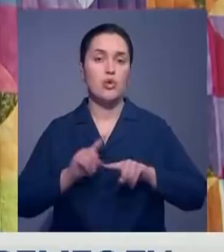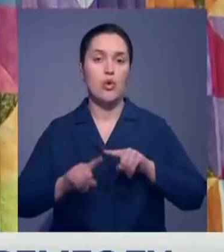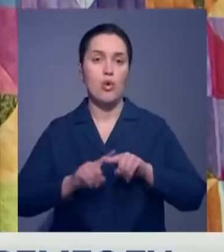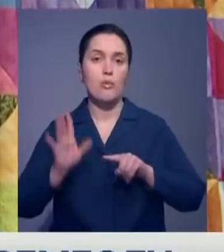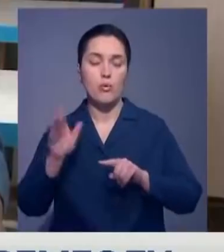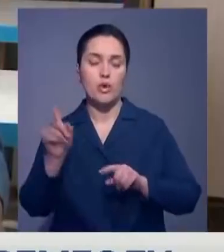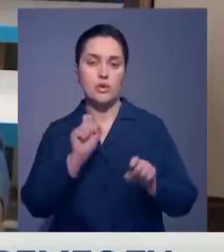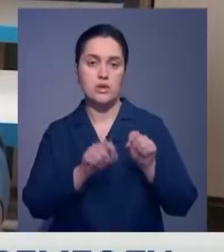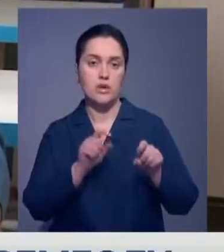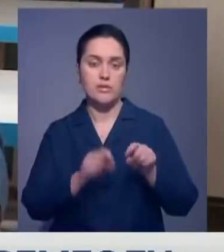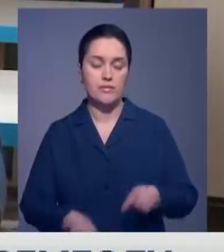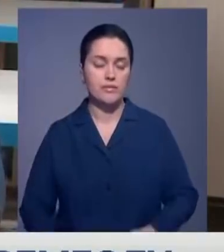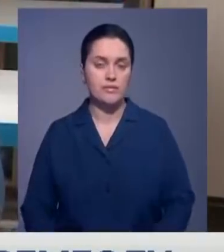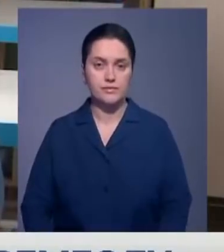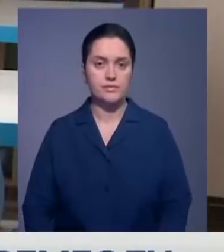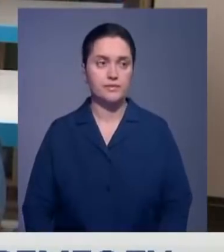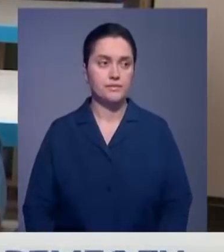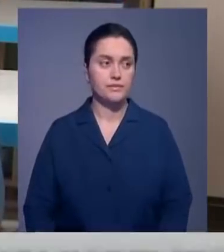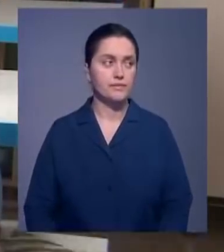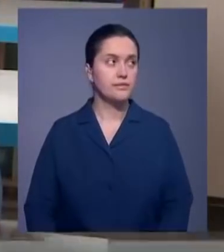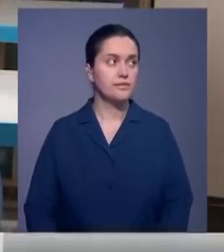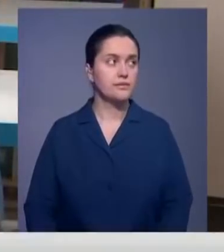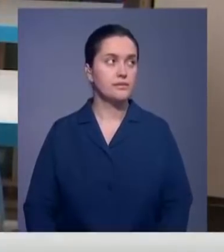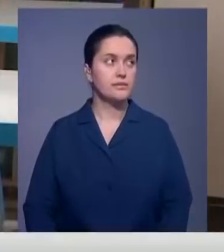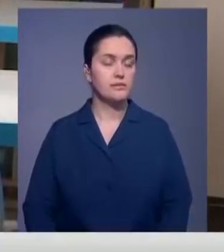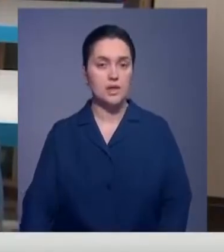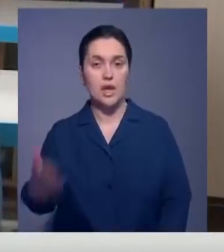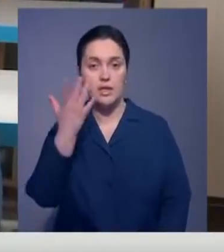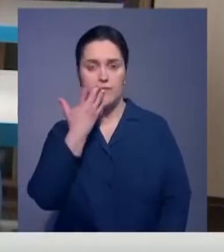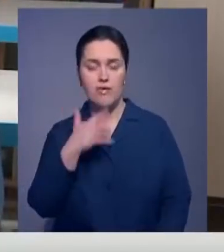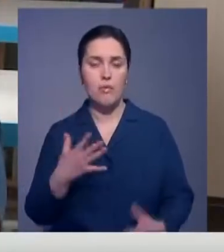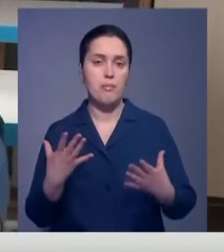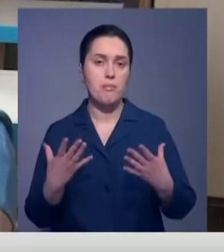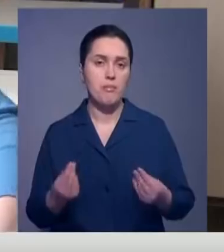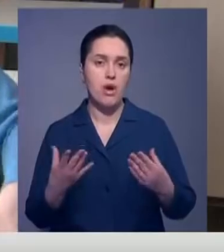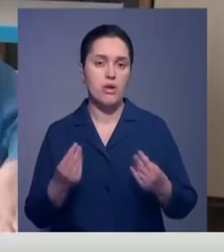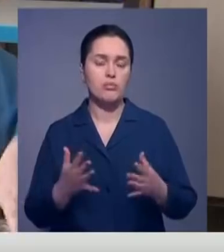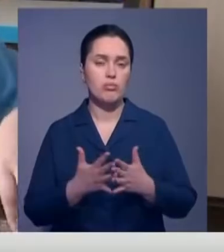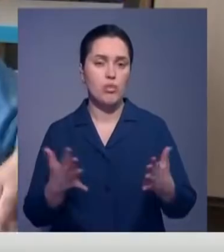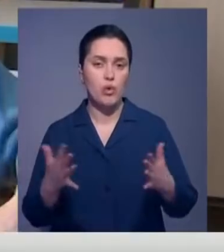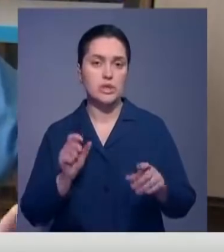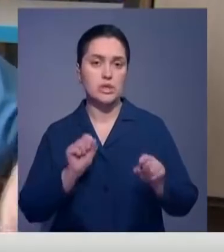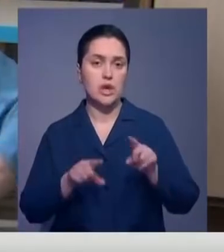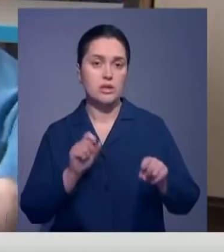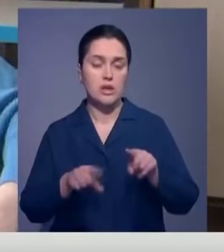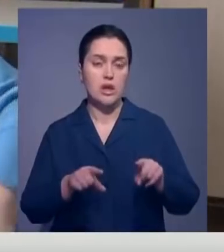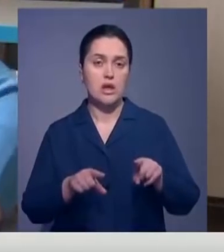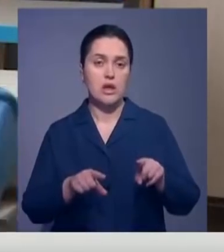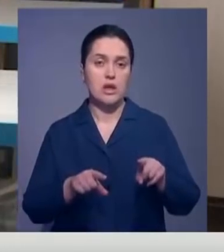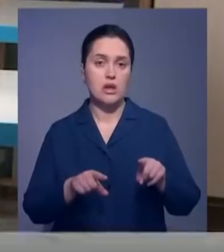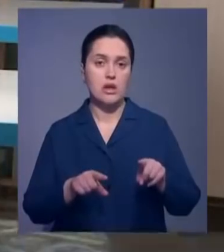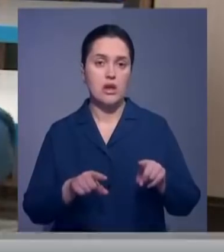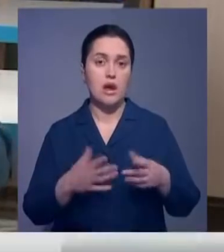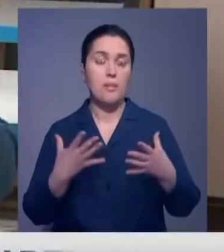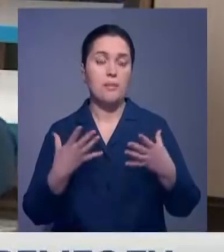заказчицу. Цвета мы подобрали мягкие, потому что в последнее время все чаще заказывают изделия, в